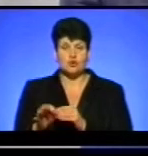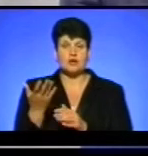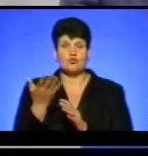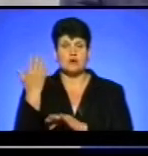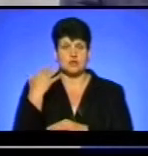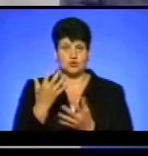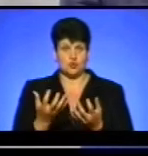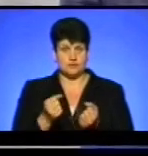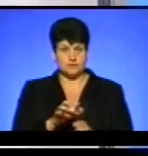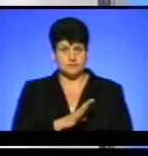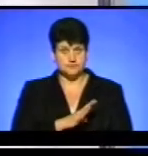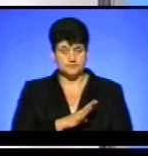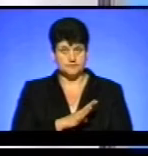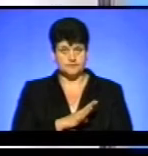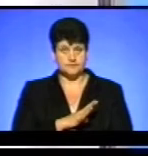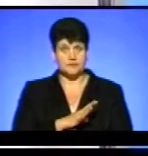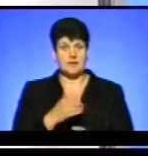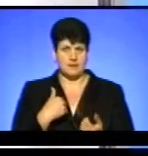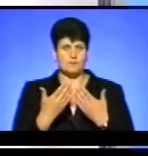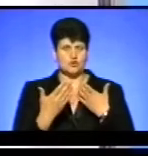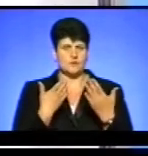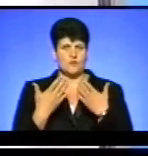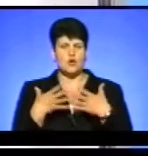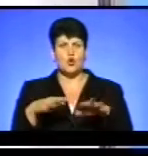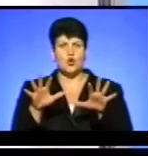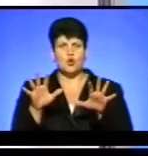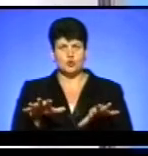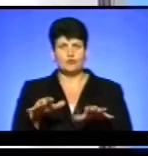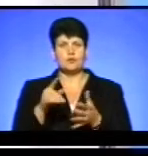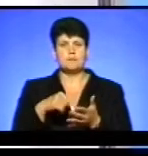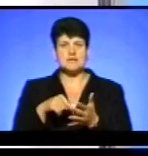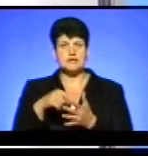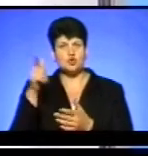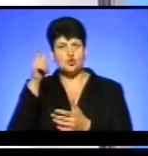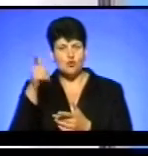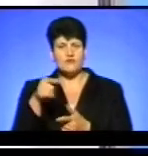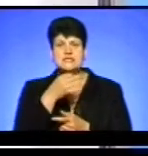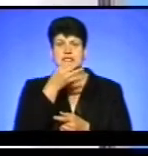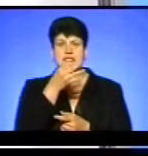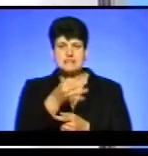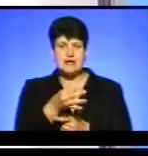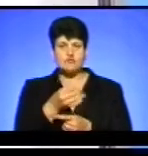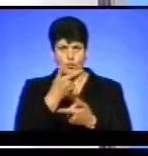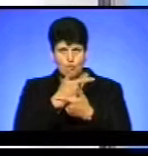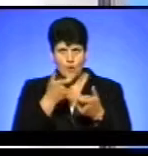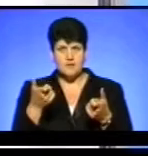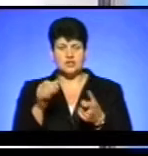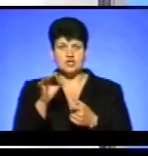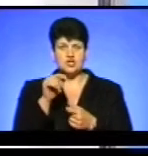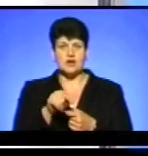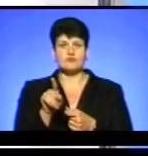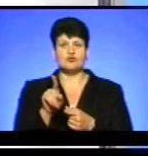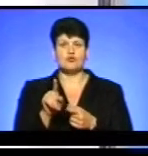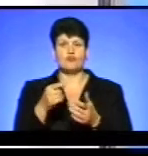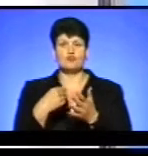отримували. Ми поспілкувалися з головою міста Чорткова, він сказав, що попередяв про те, що в бюджеті